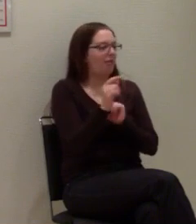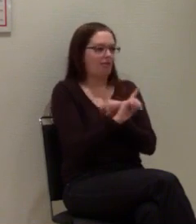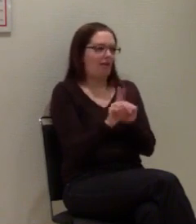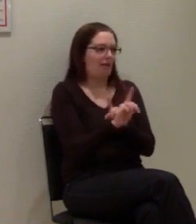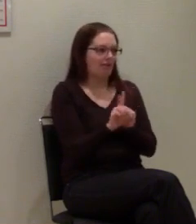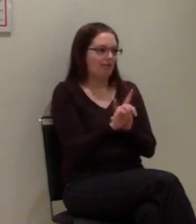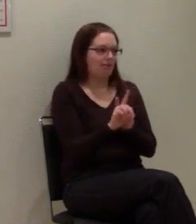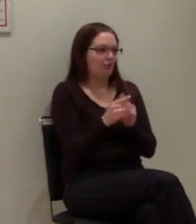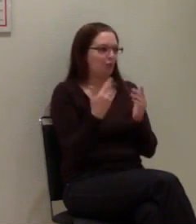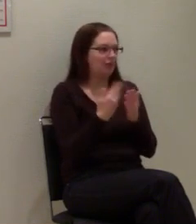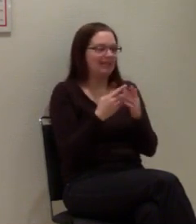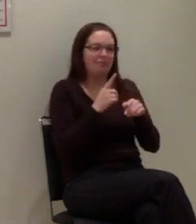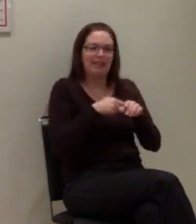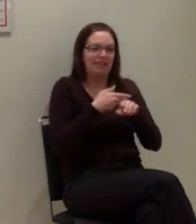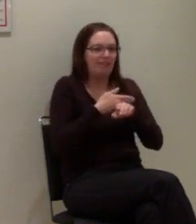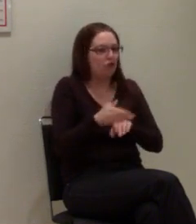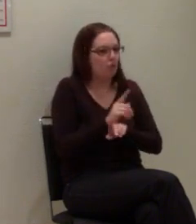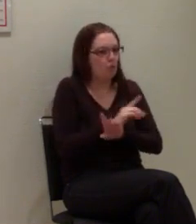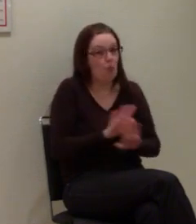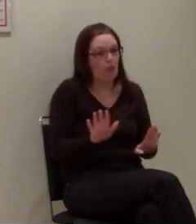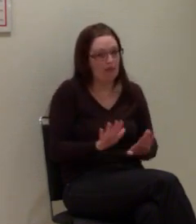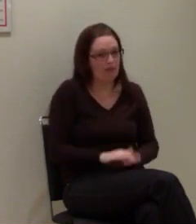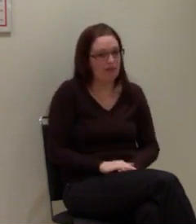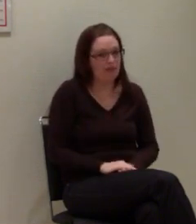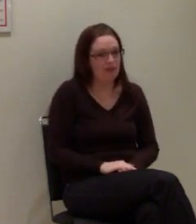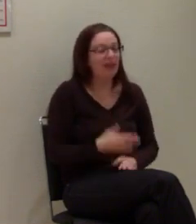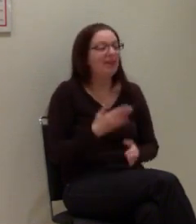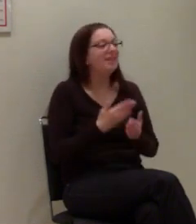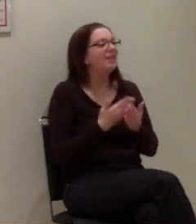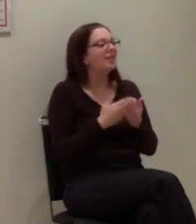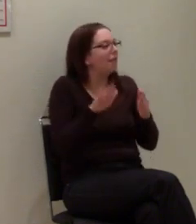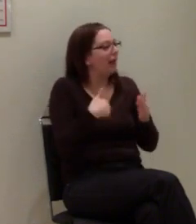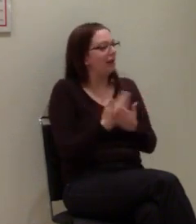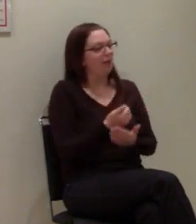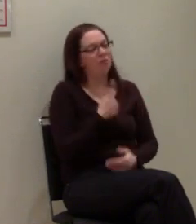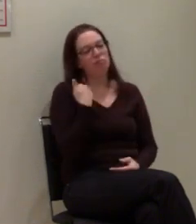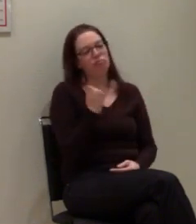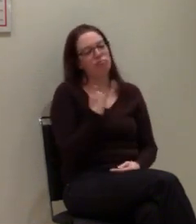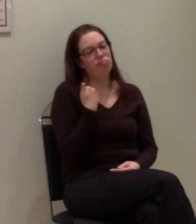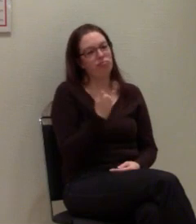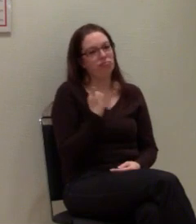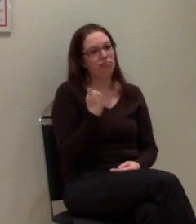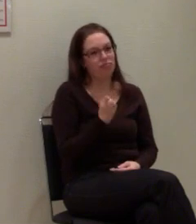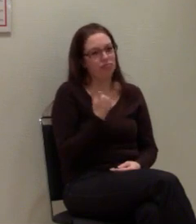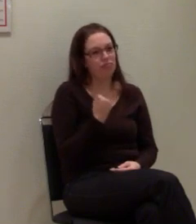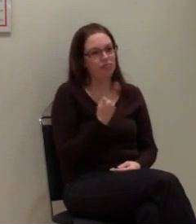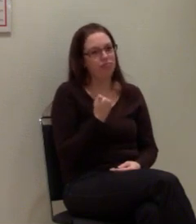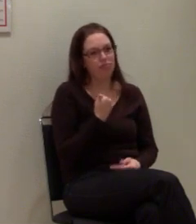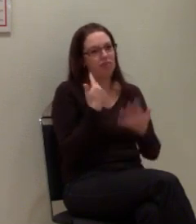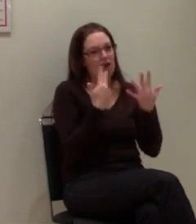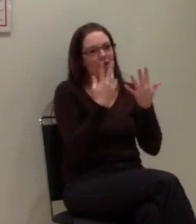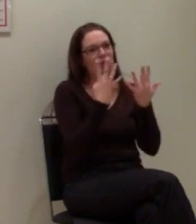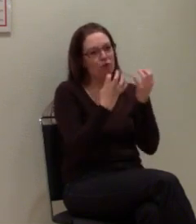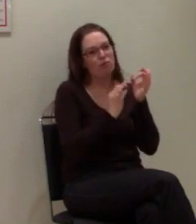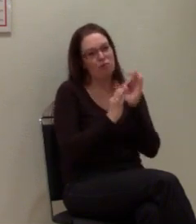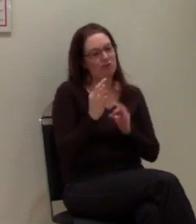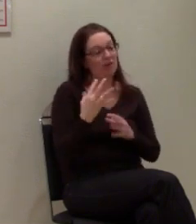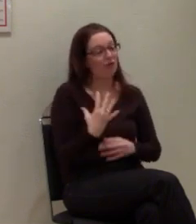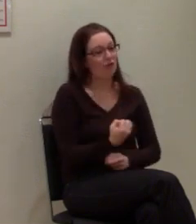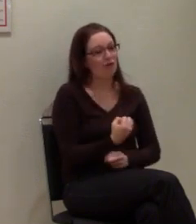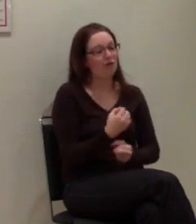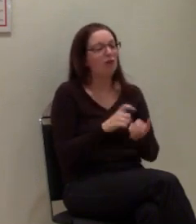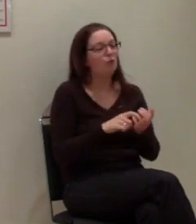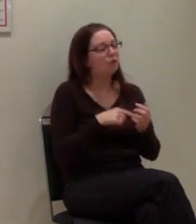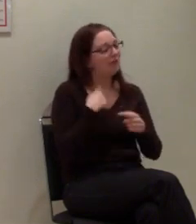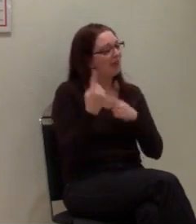Grund haben wir auch diese guten Zahlen, was die Zuverlässigkeit der SMS angeht. Einfach deswegen, weil wir